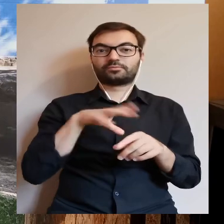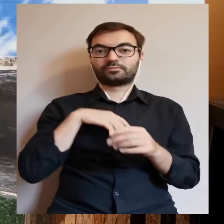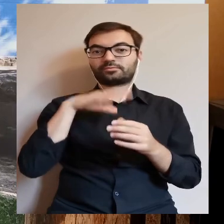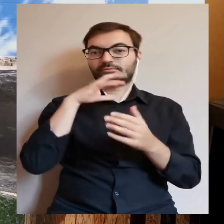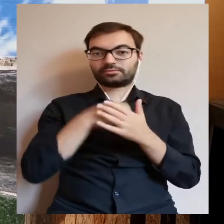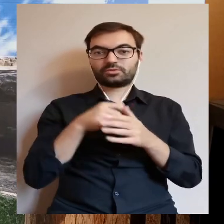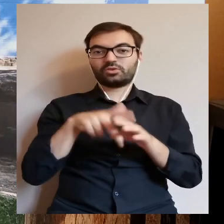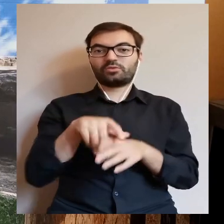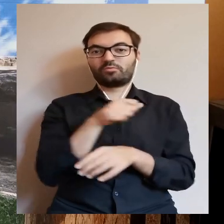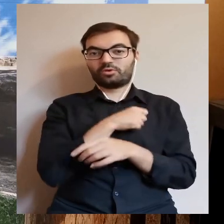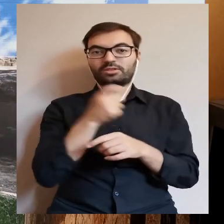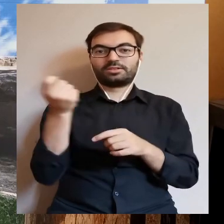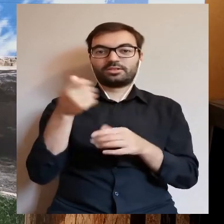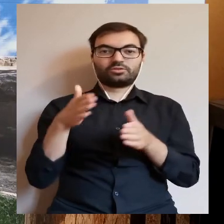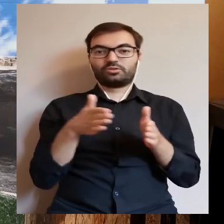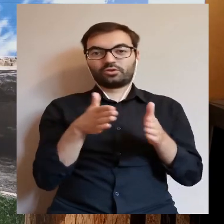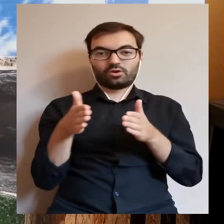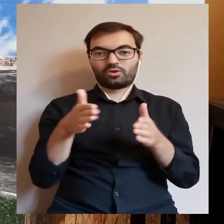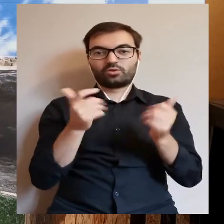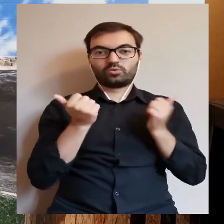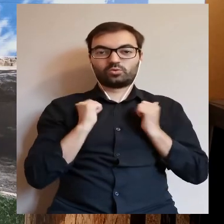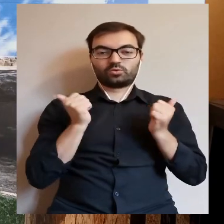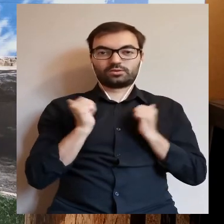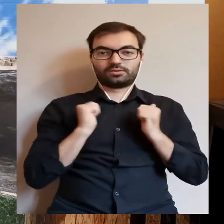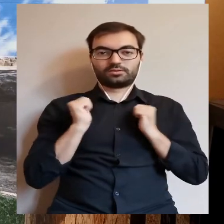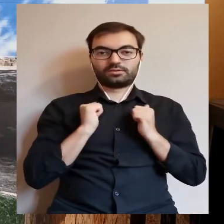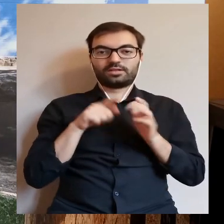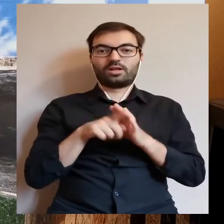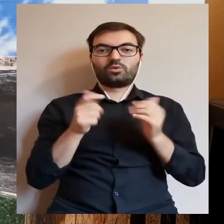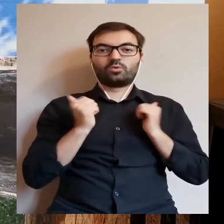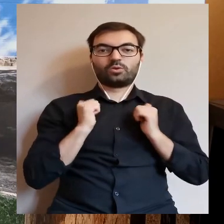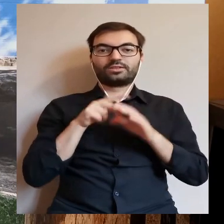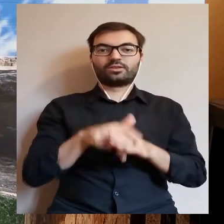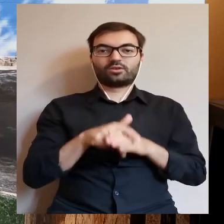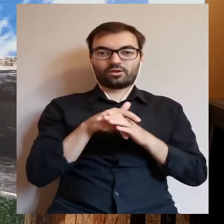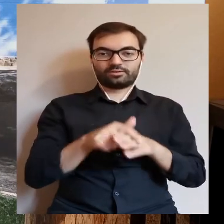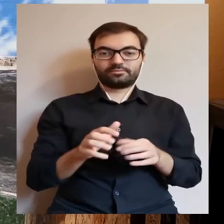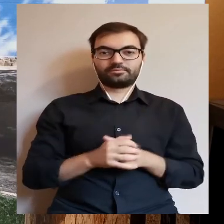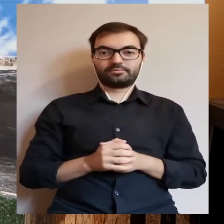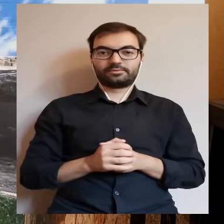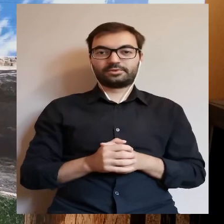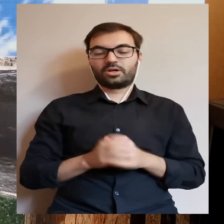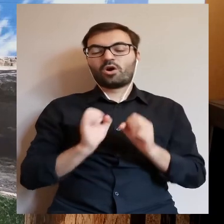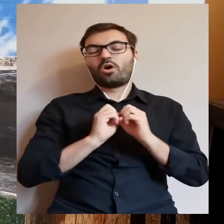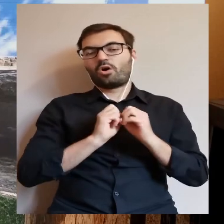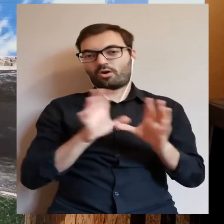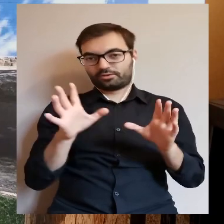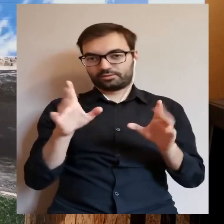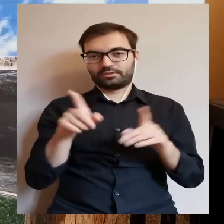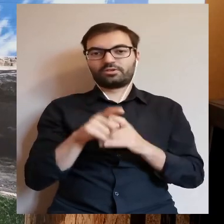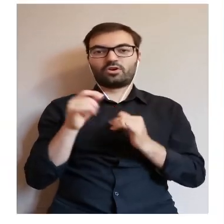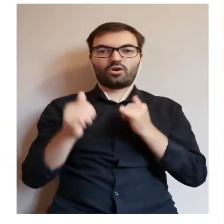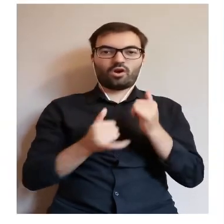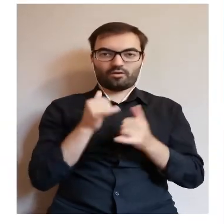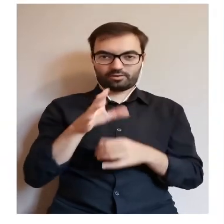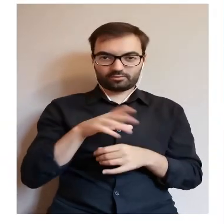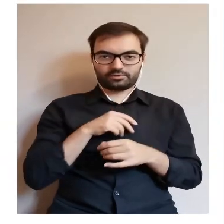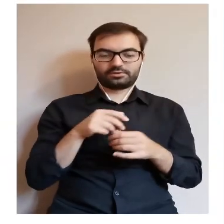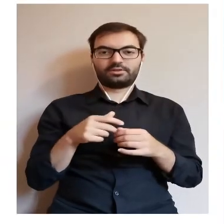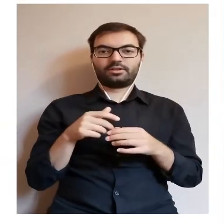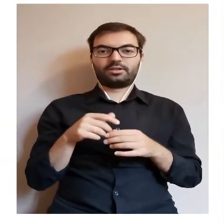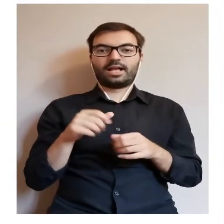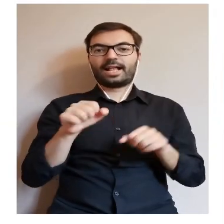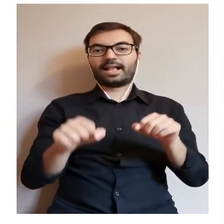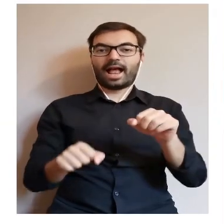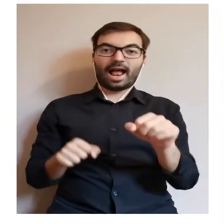również skorzystać z konia i pojeździć szlakami turystycznymi dla turystyki konnej. Oczywiście można również pojeździć rowerem